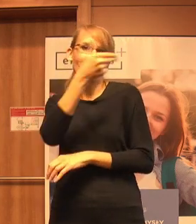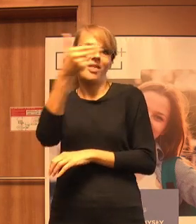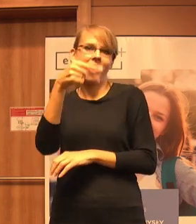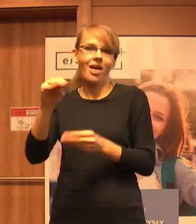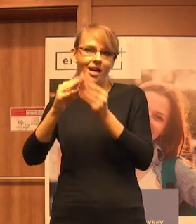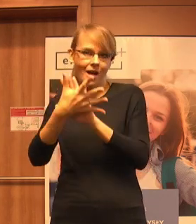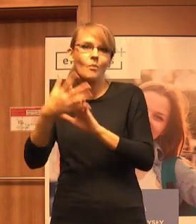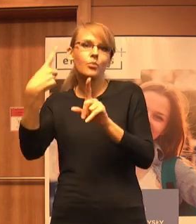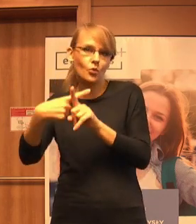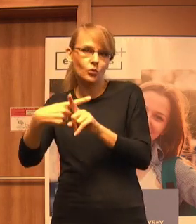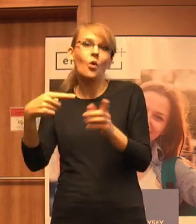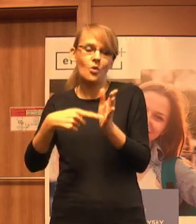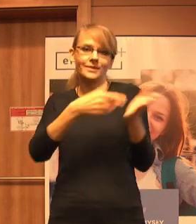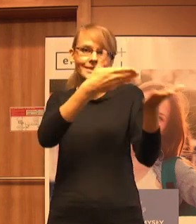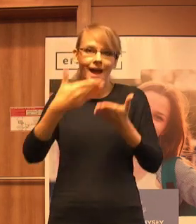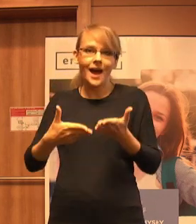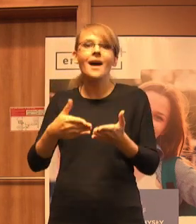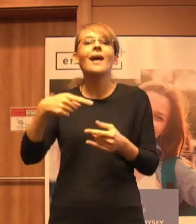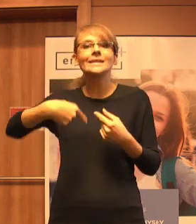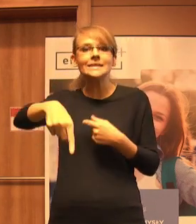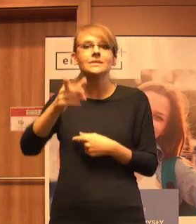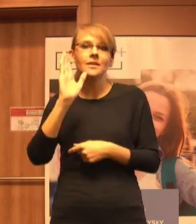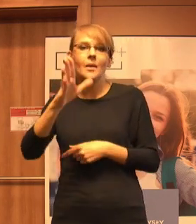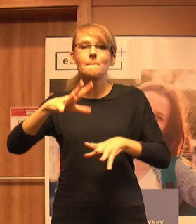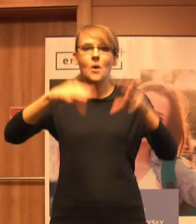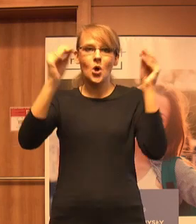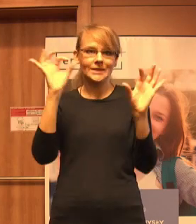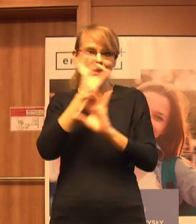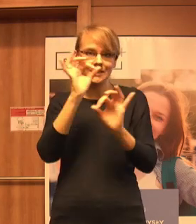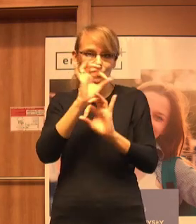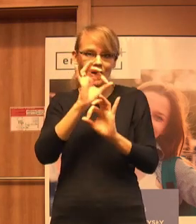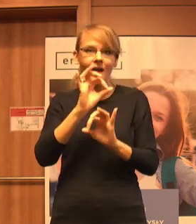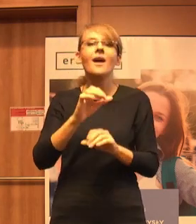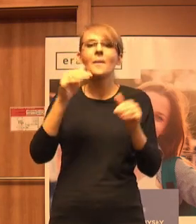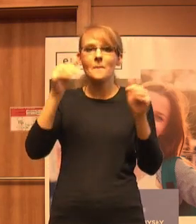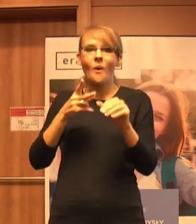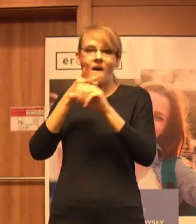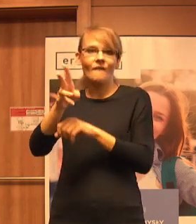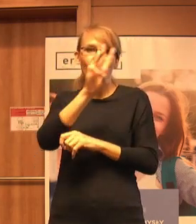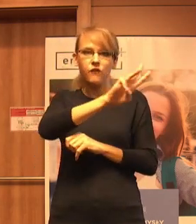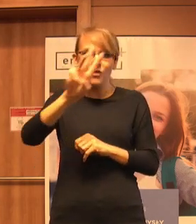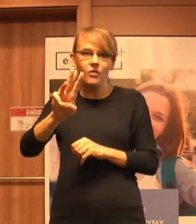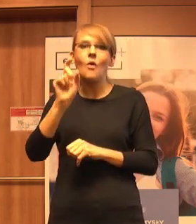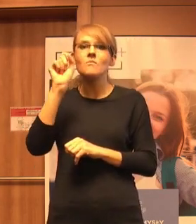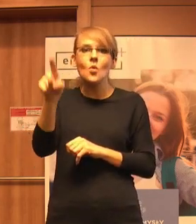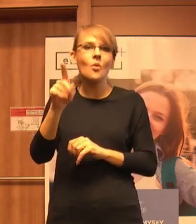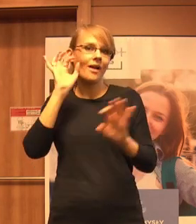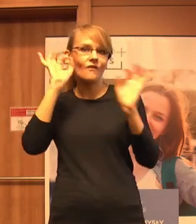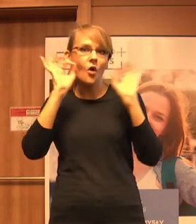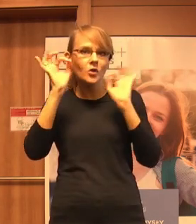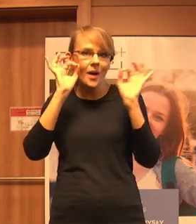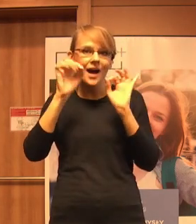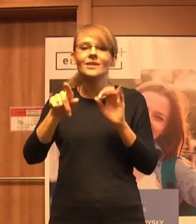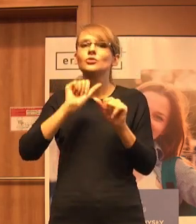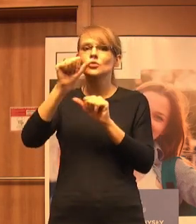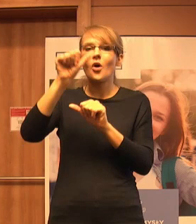programowi Erasmus+. Najbliższa taka impreza będzie na początku stycznia na naszej stronie. To są takie dni informacyjne, które robimy